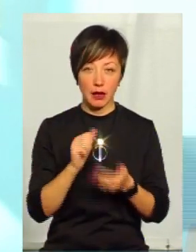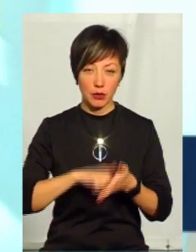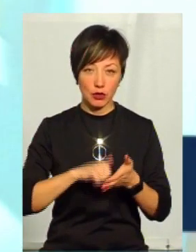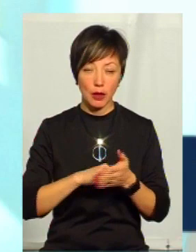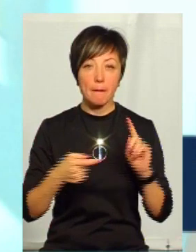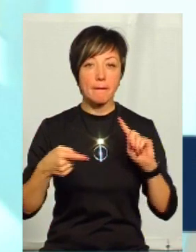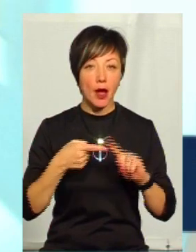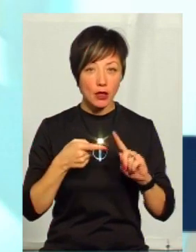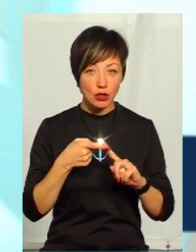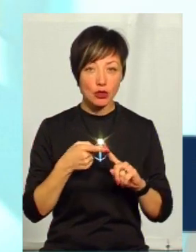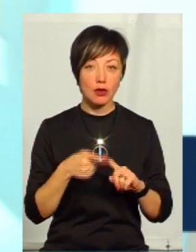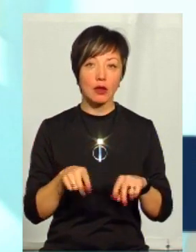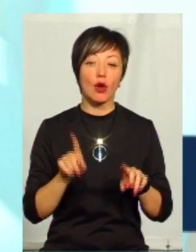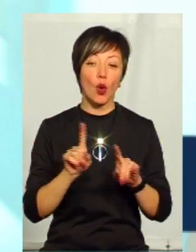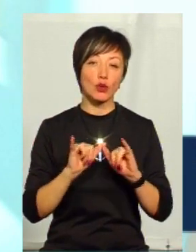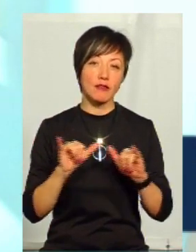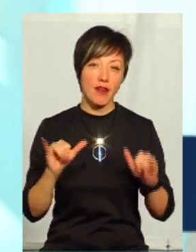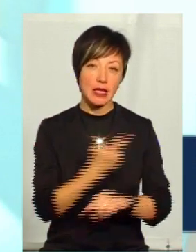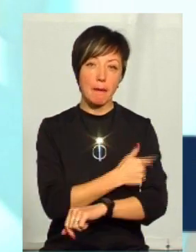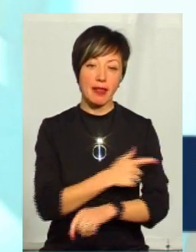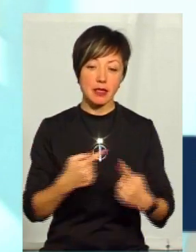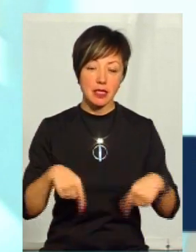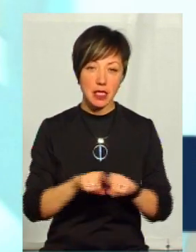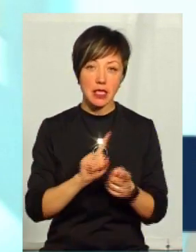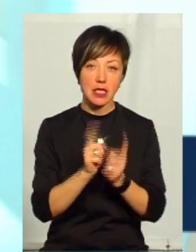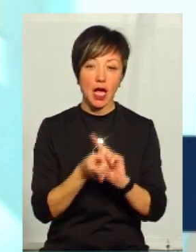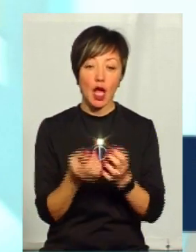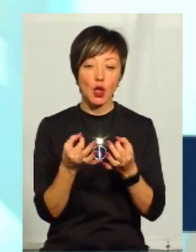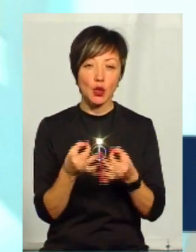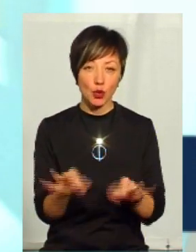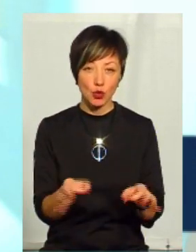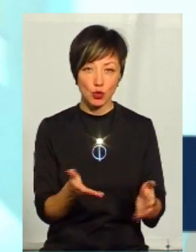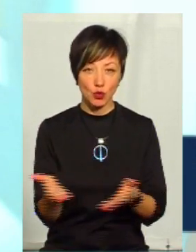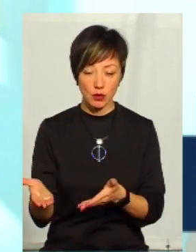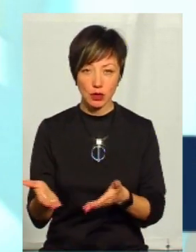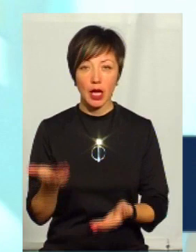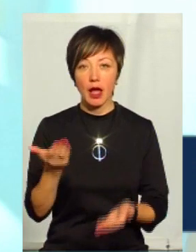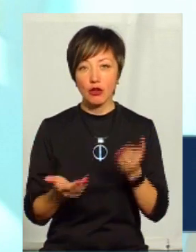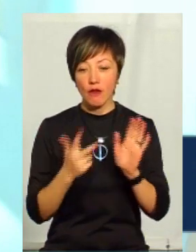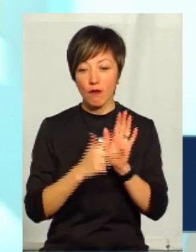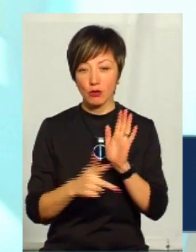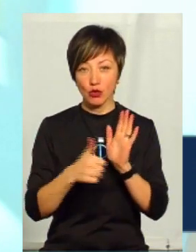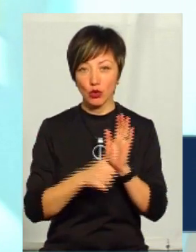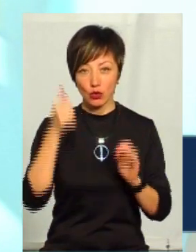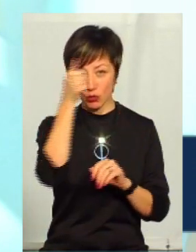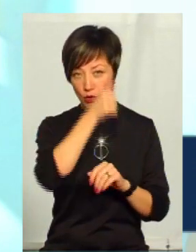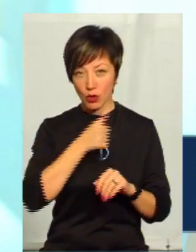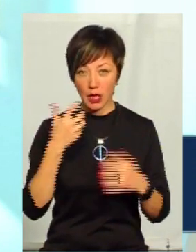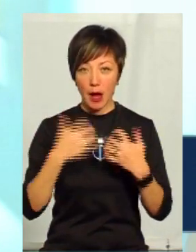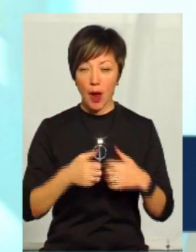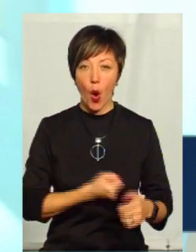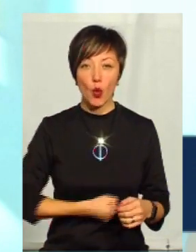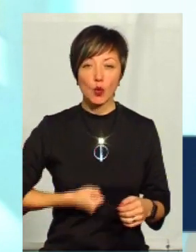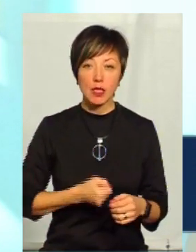що, звичайно, розвивається медицина. Медицина стає доступніше. Якщо в 1986 році апарат